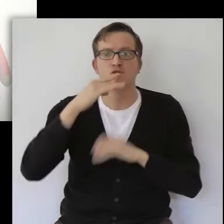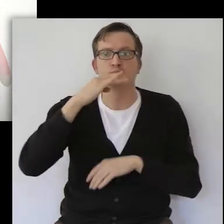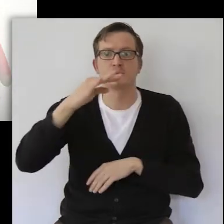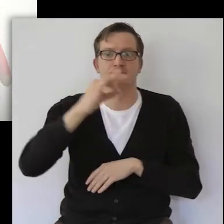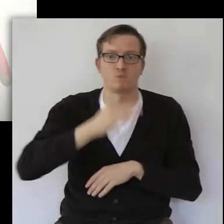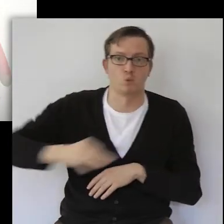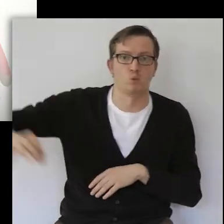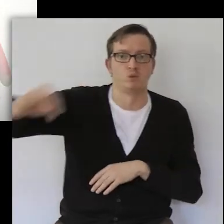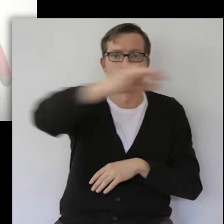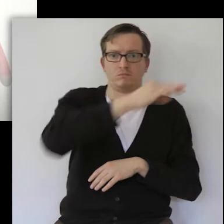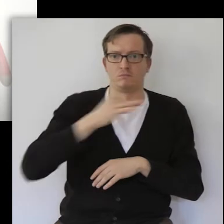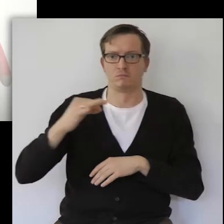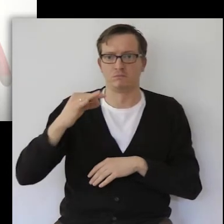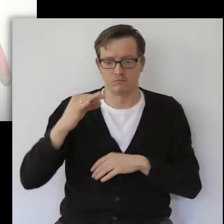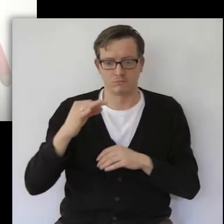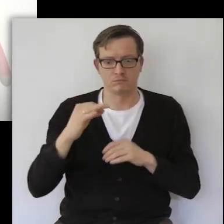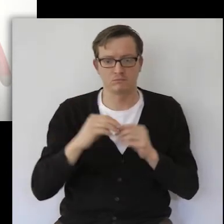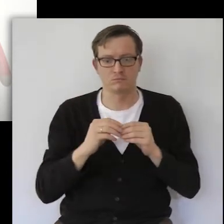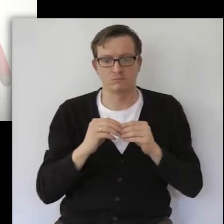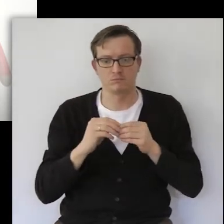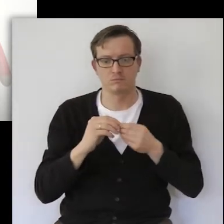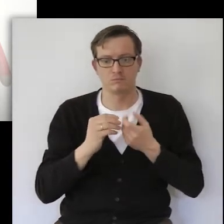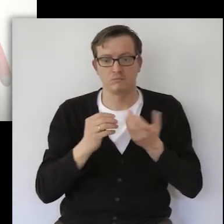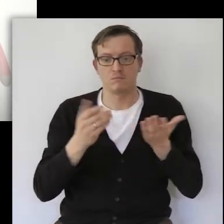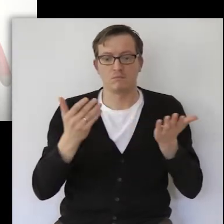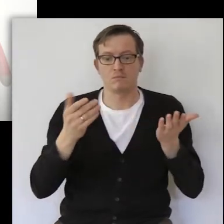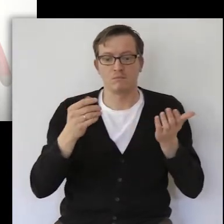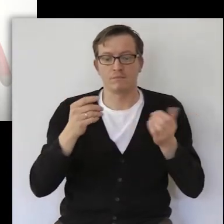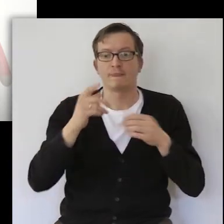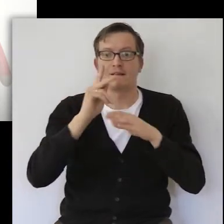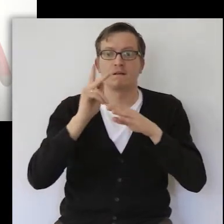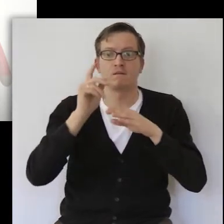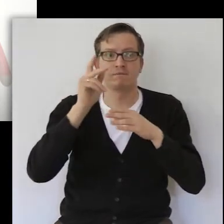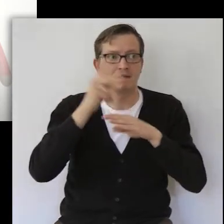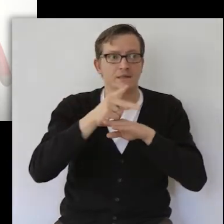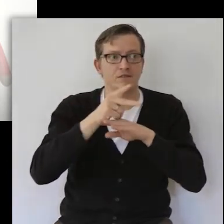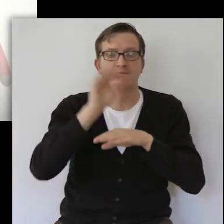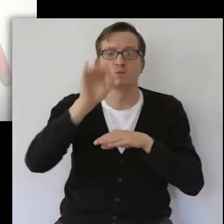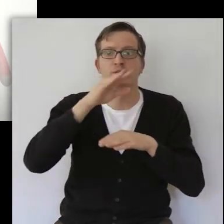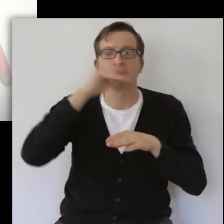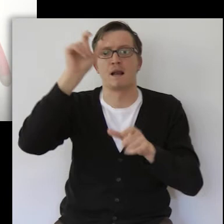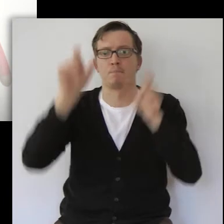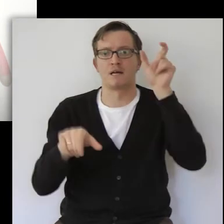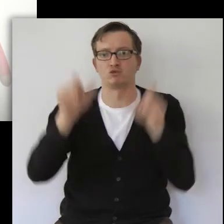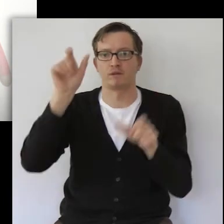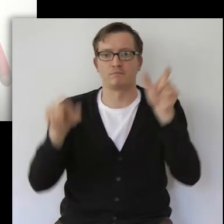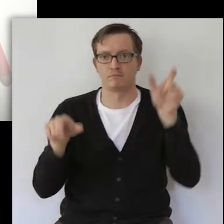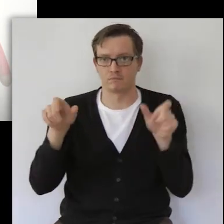Aber es können Ein Politiker vertritt viele Menschen.